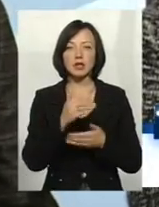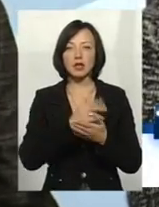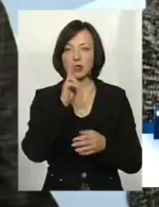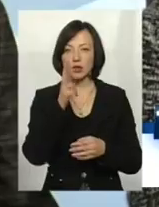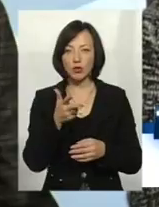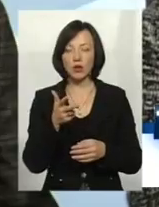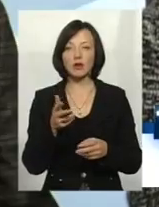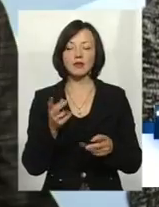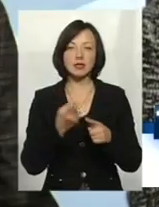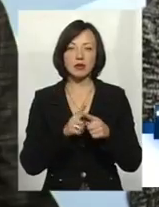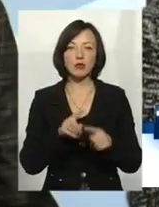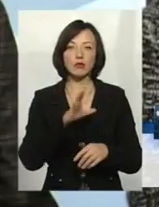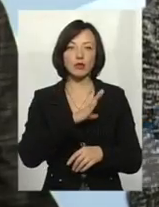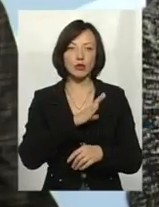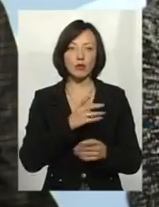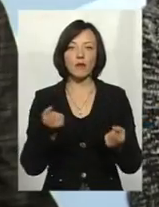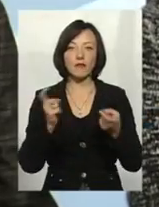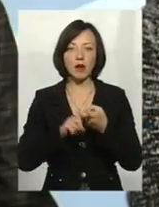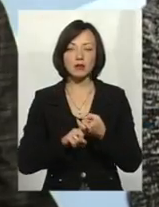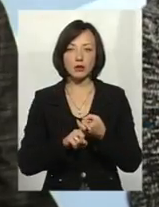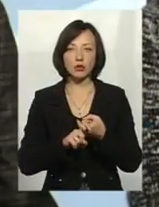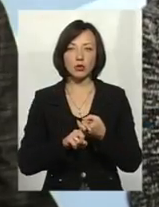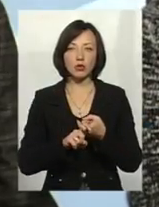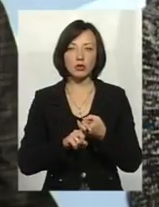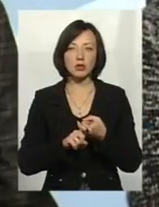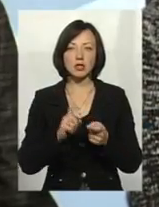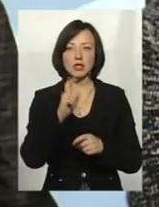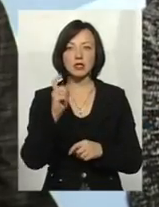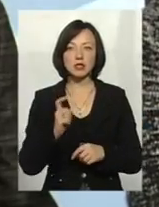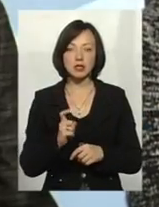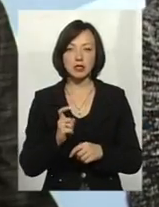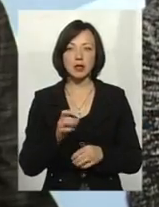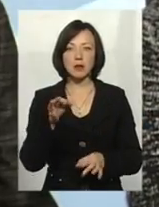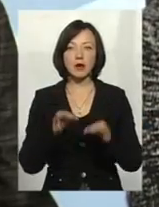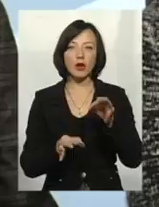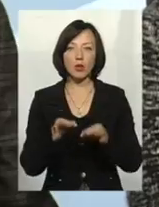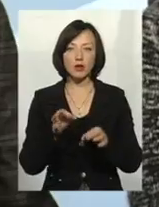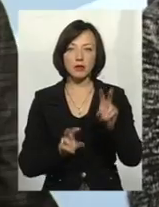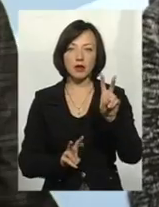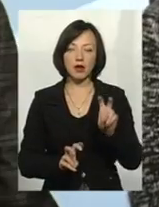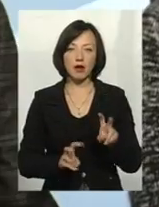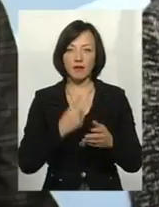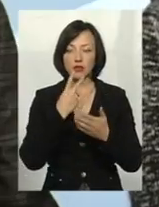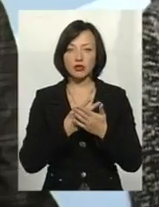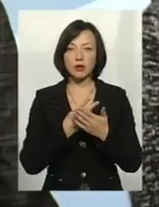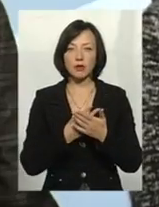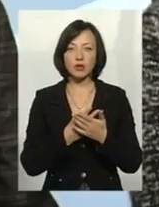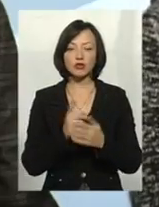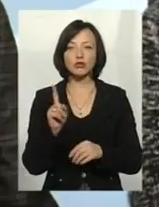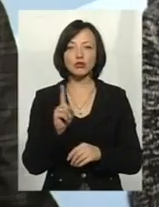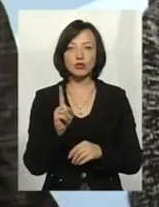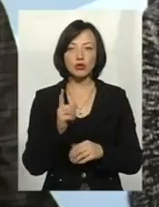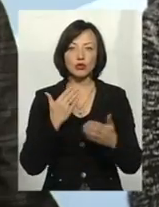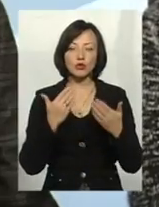зустрічали, це пов'язано було з природніми явищами. Ну, що